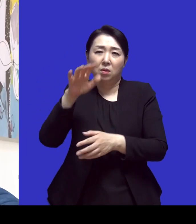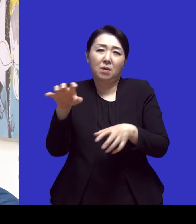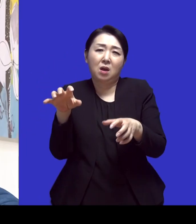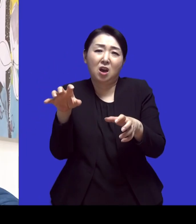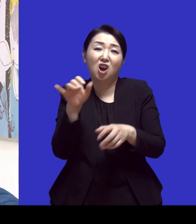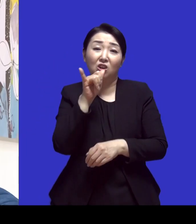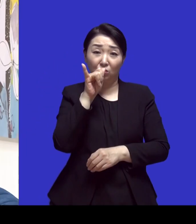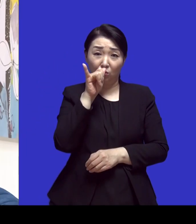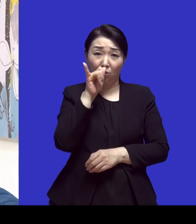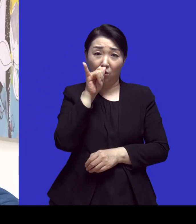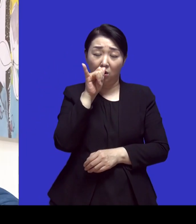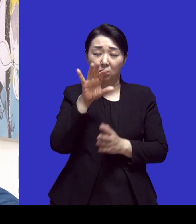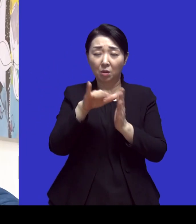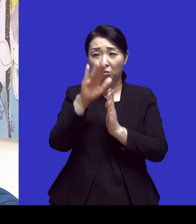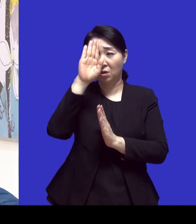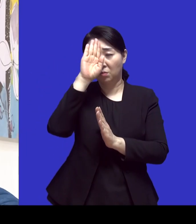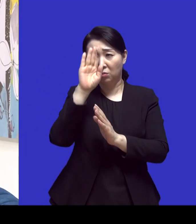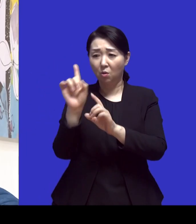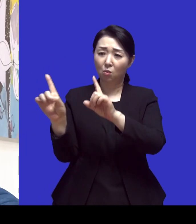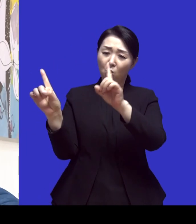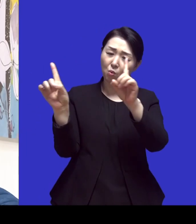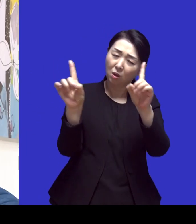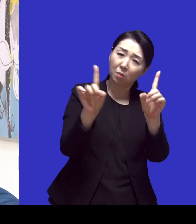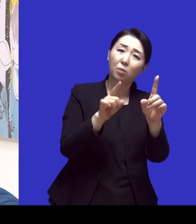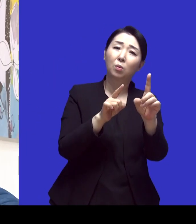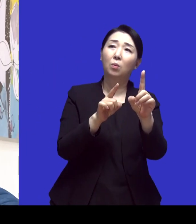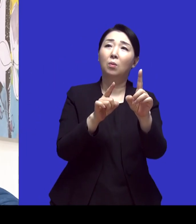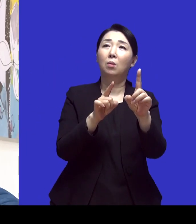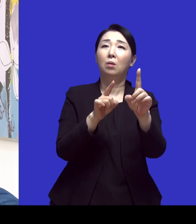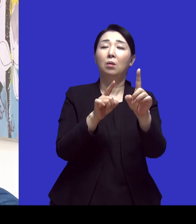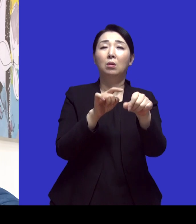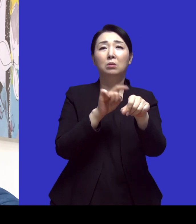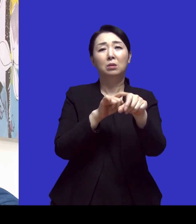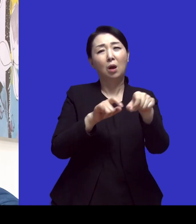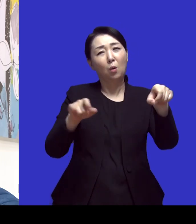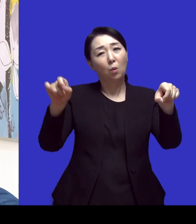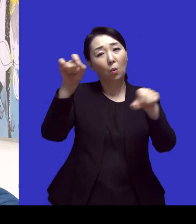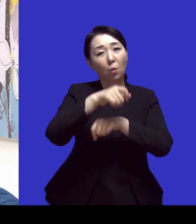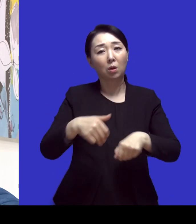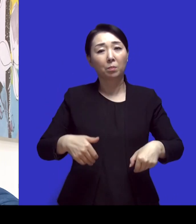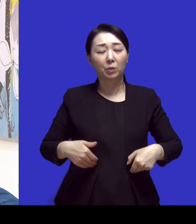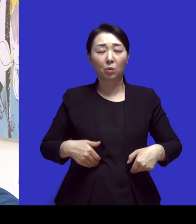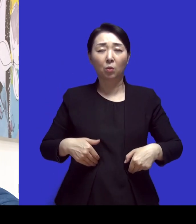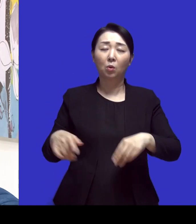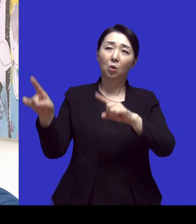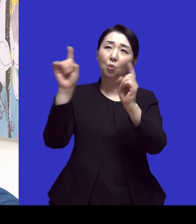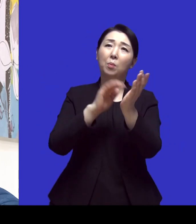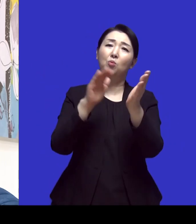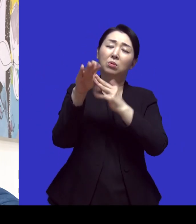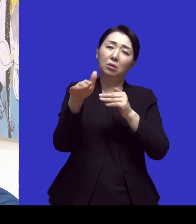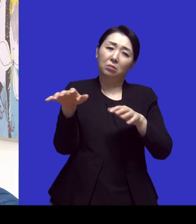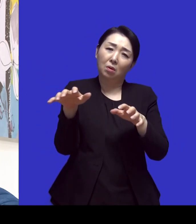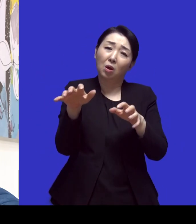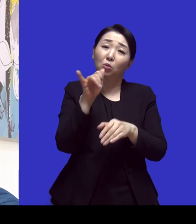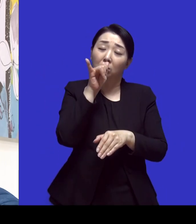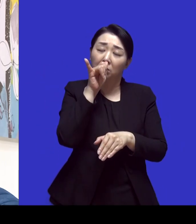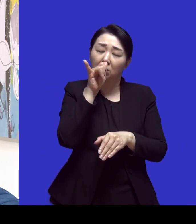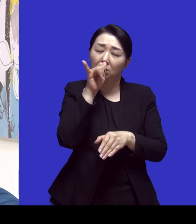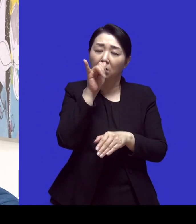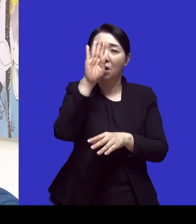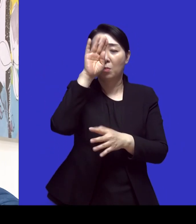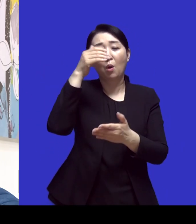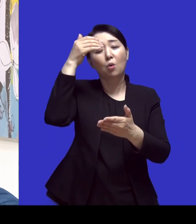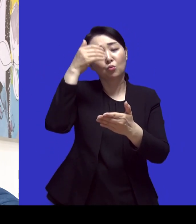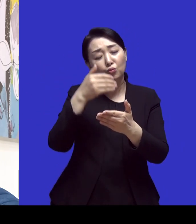이제 병에서 회복되는 데도 오래 걸렸고 네 회복되는 이후에도 약간 떨림이 남아서 네 후유증이라고 생각하고